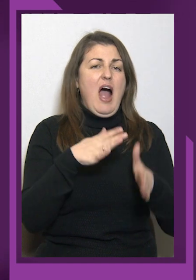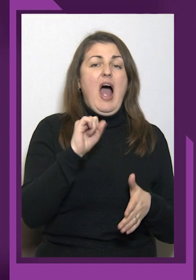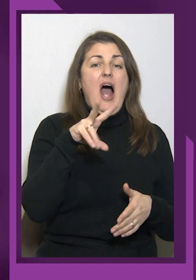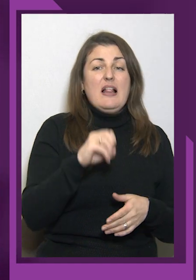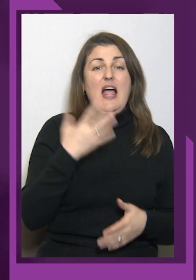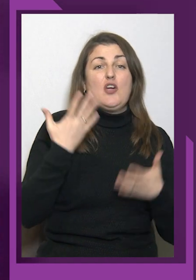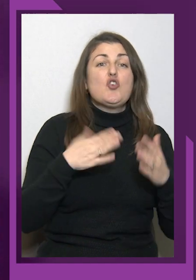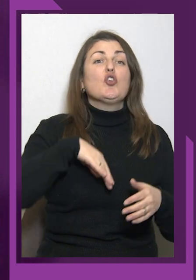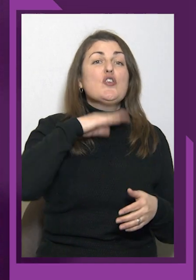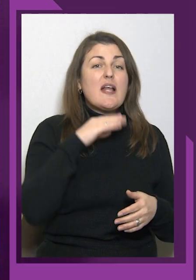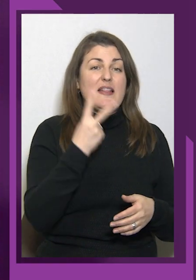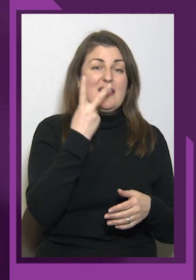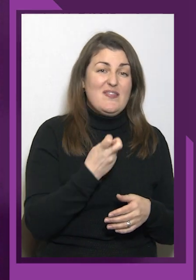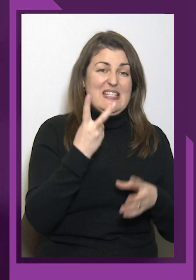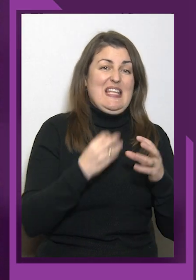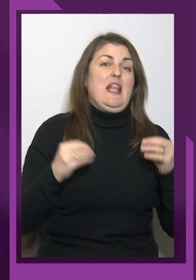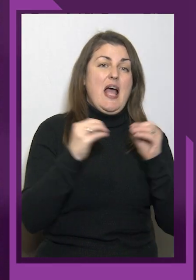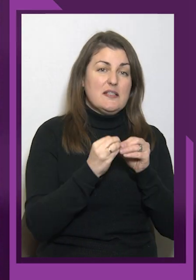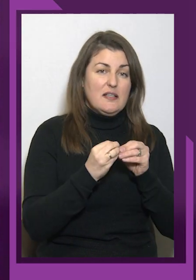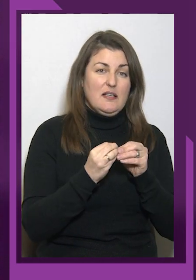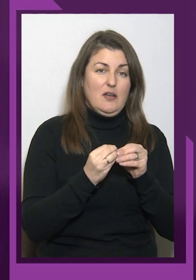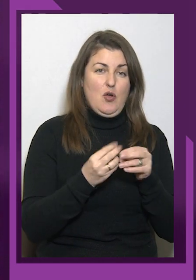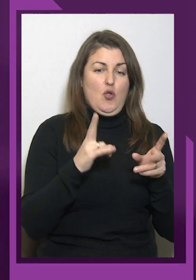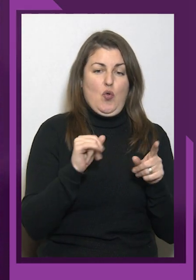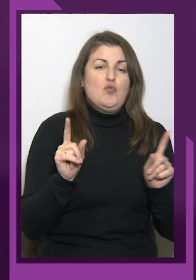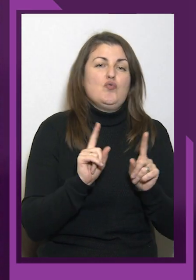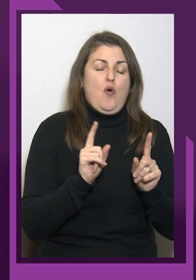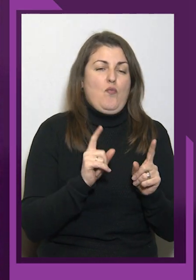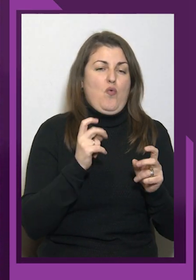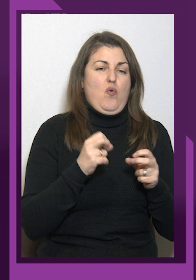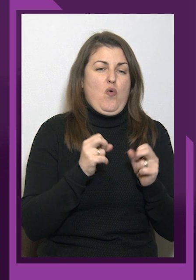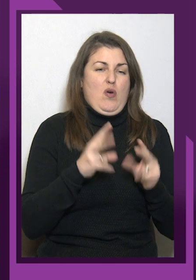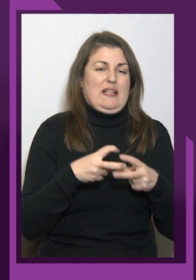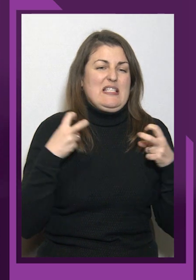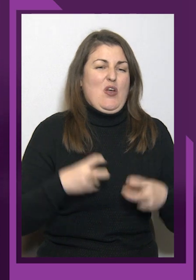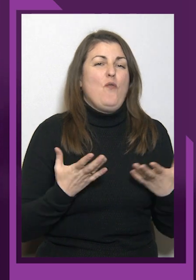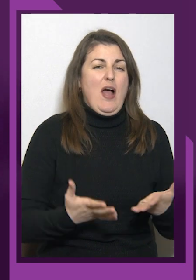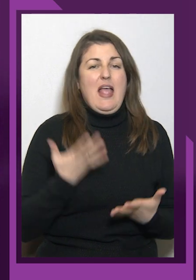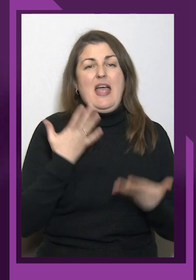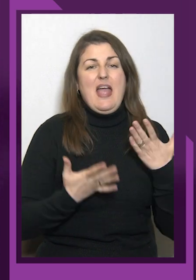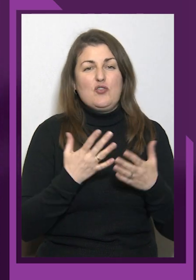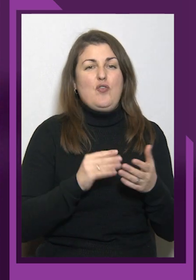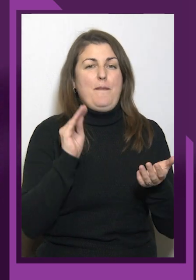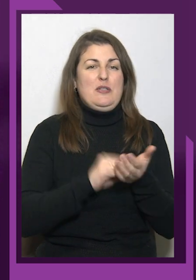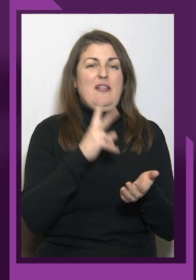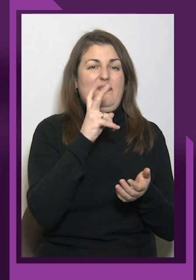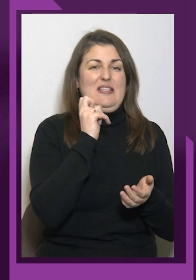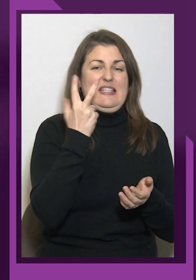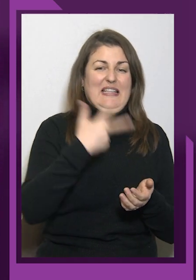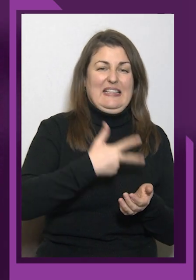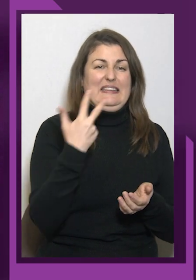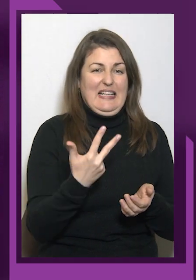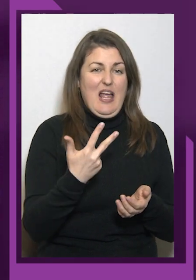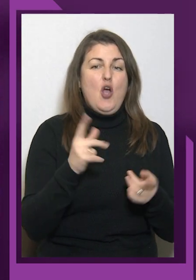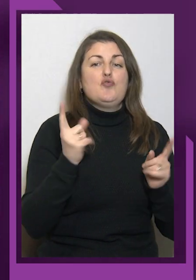то чому ризикувати? Якщо достатньо 230, 3, чому ризикувати йти на 240? А вони цього не